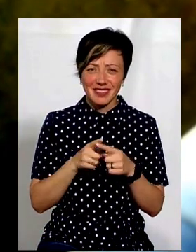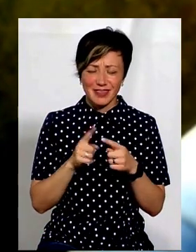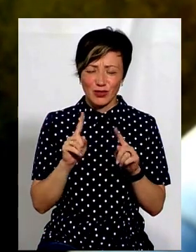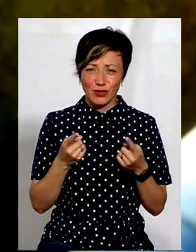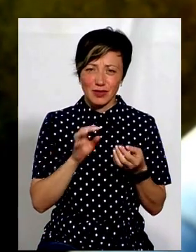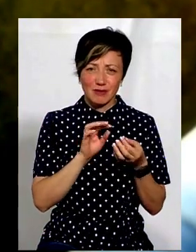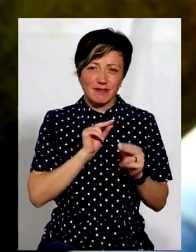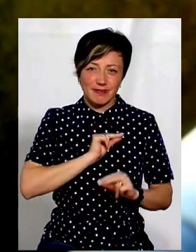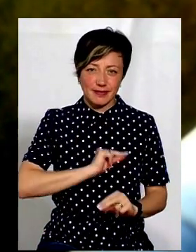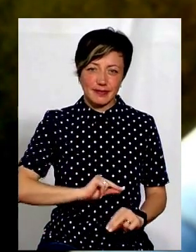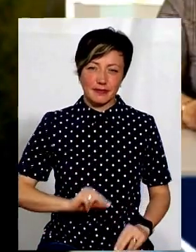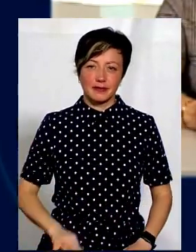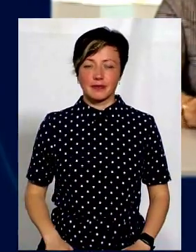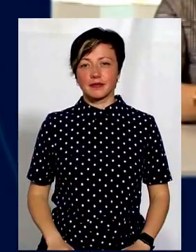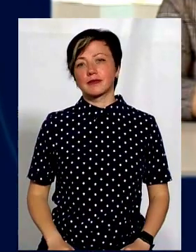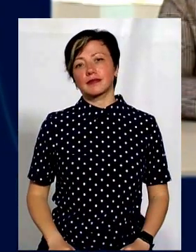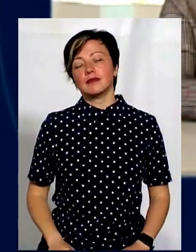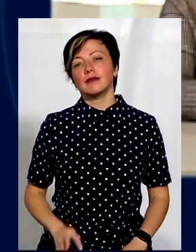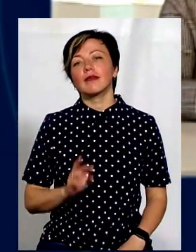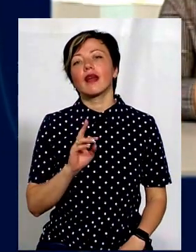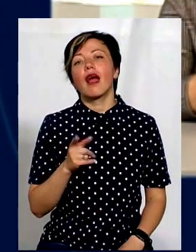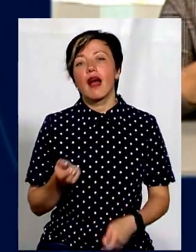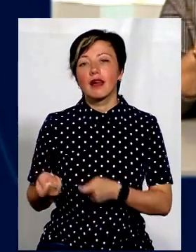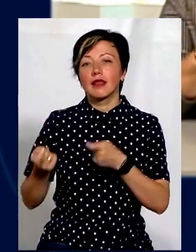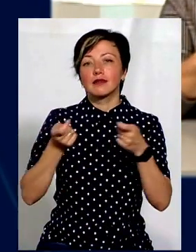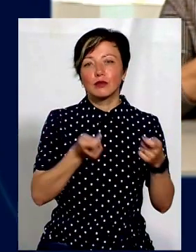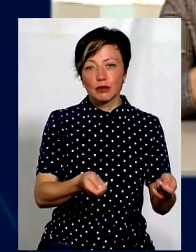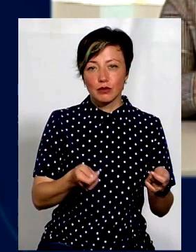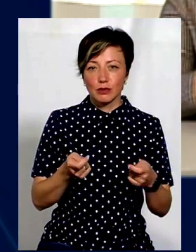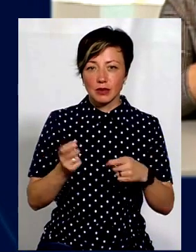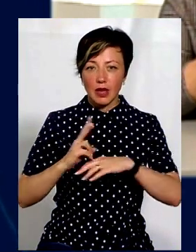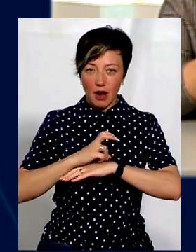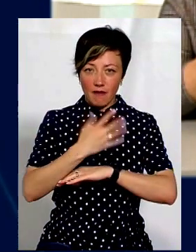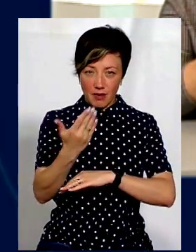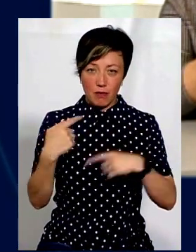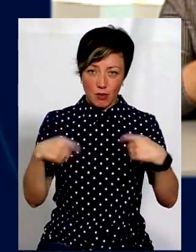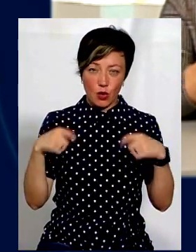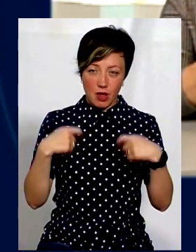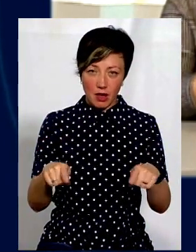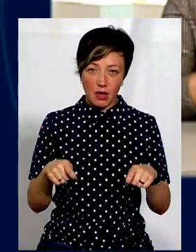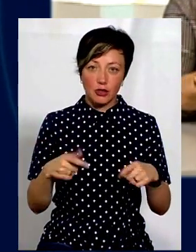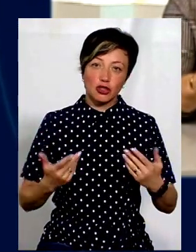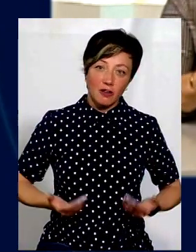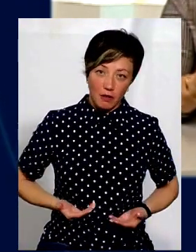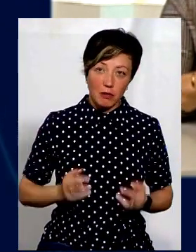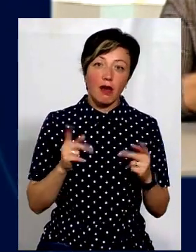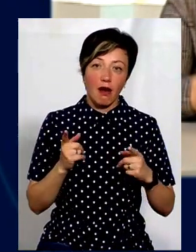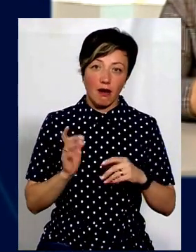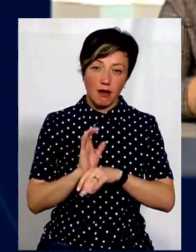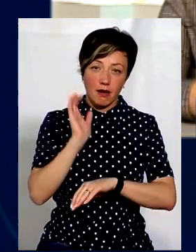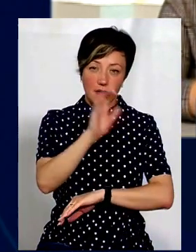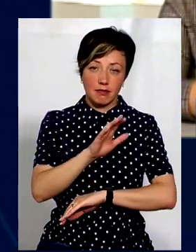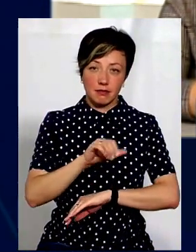кропітка робота, дійсно. А як транспортується равлики? Ви ж їх реалізуєте? Вони живими, чи як?